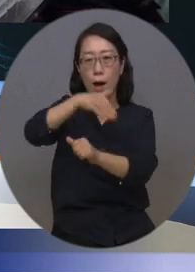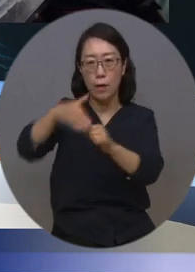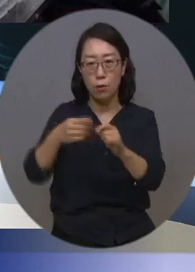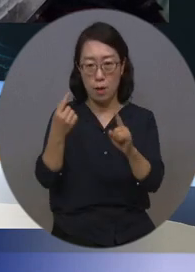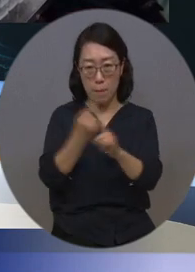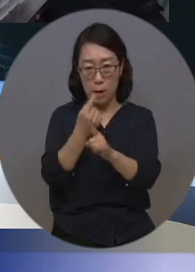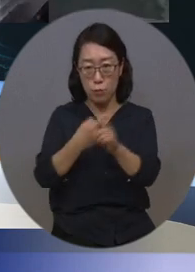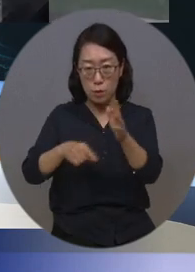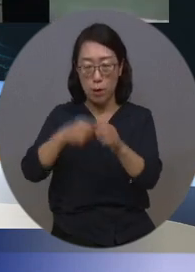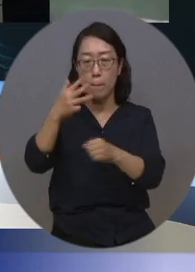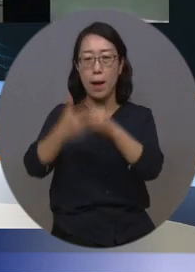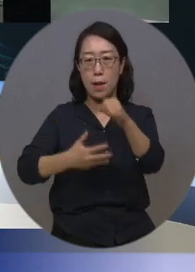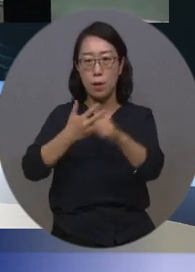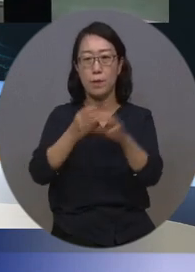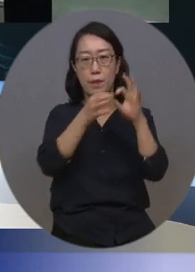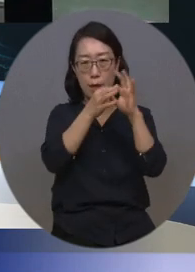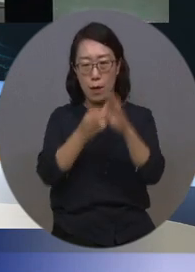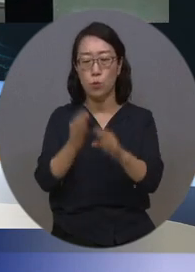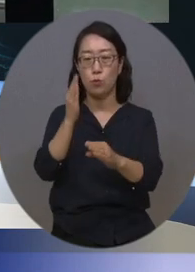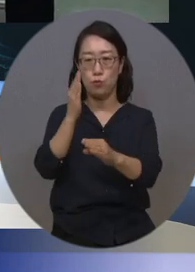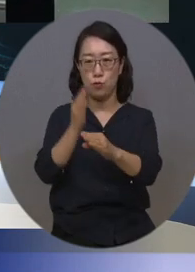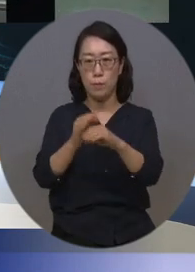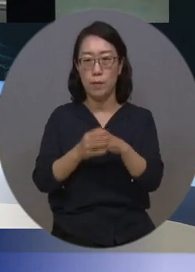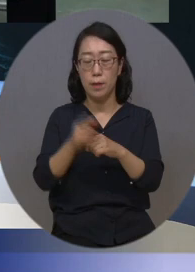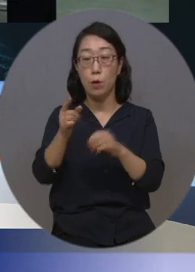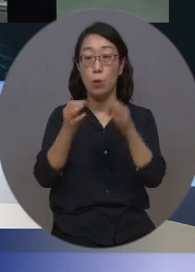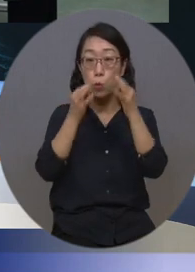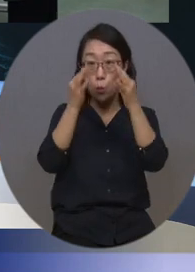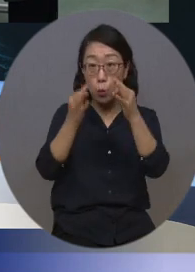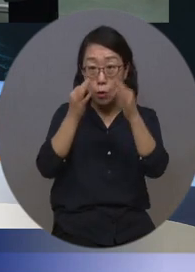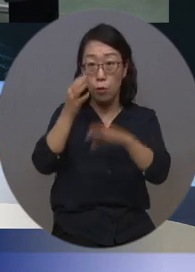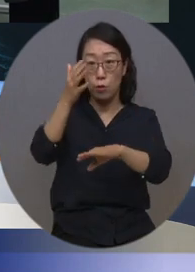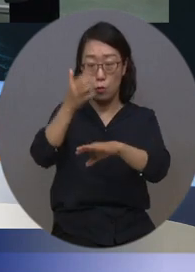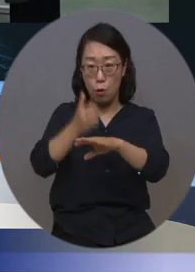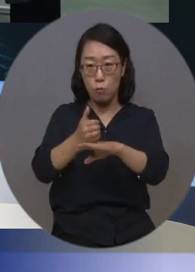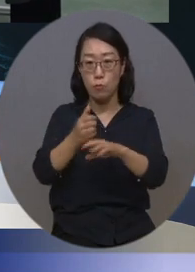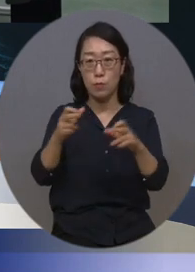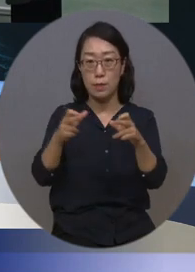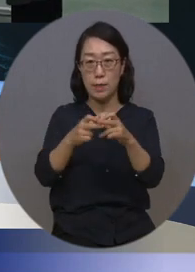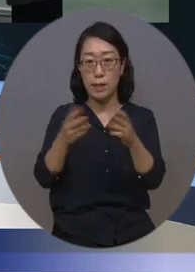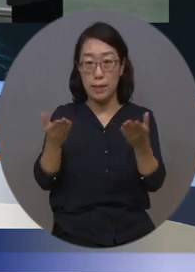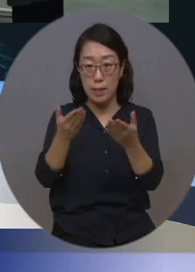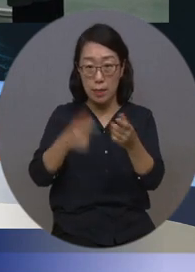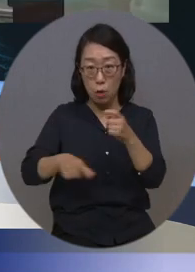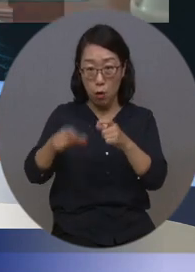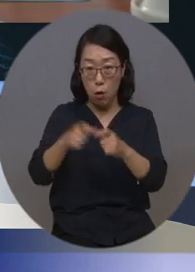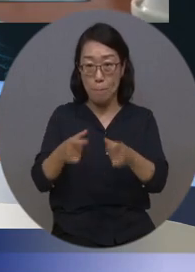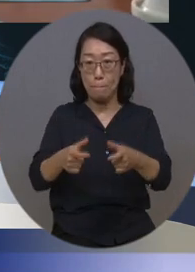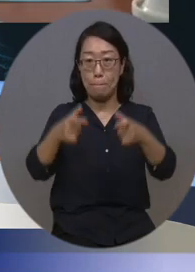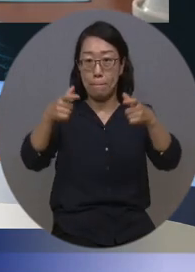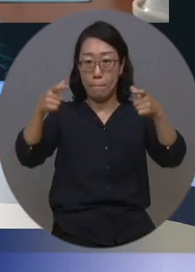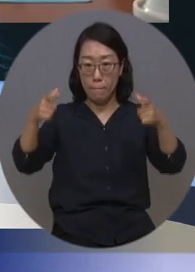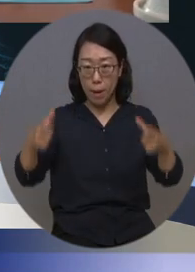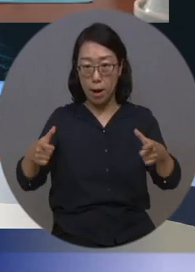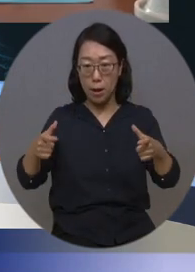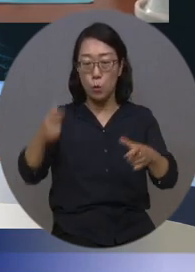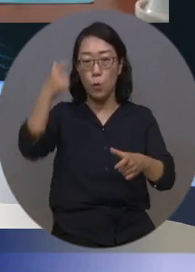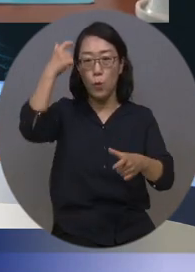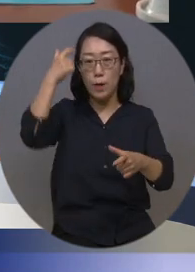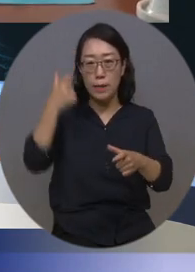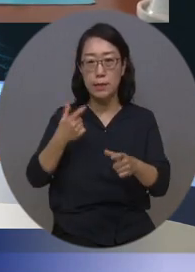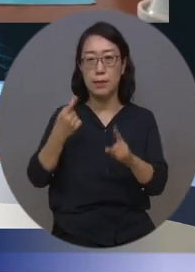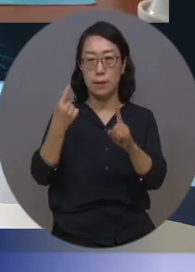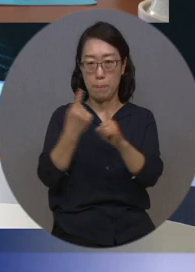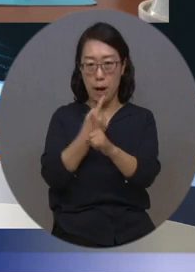8년째 이어오고 있습니다. 이러한 노력을 통해 장애인 일자리 창출뿐만 아니라 장애인 인식 개선